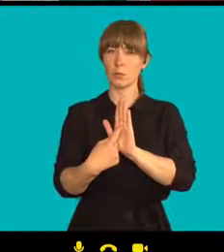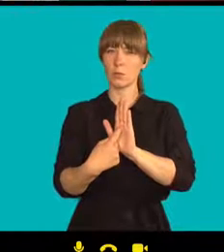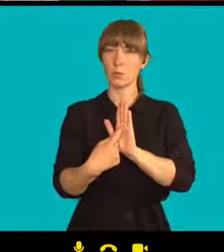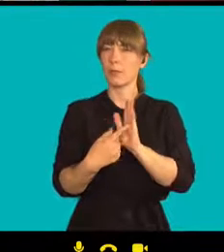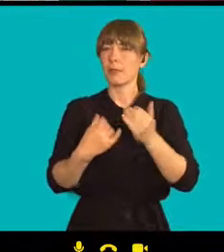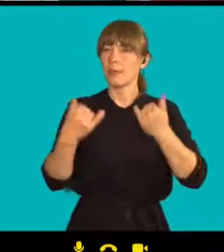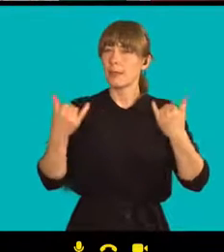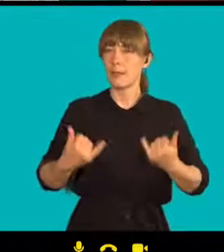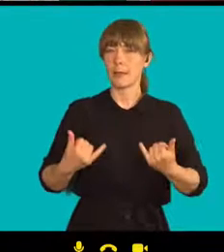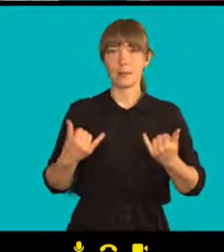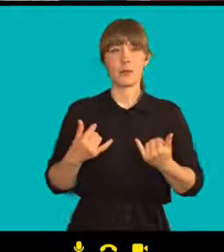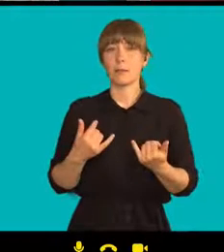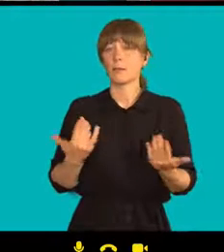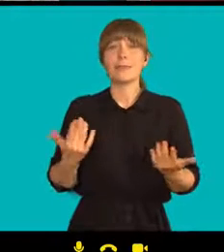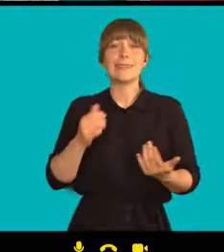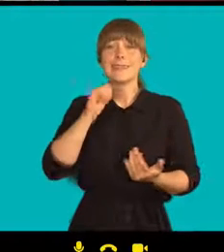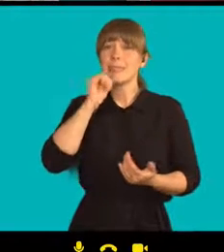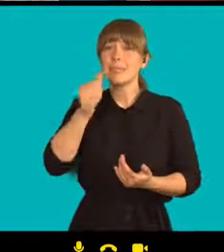pozdě.